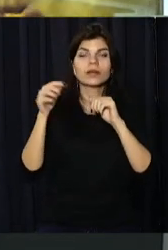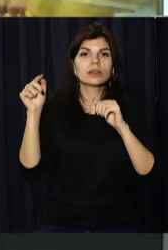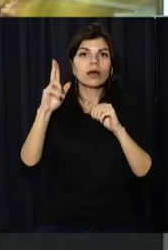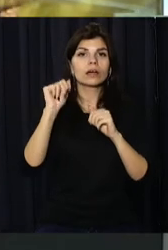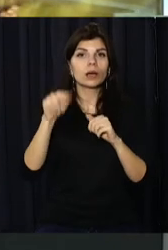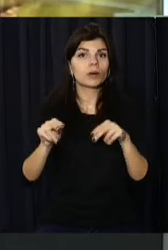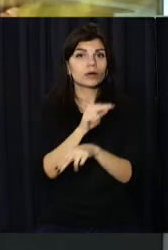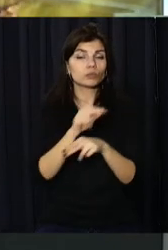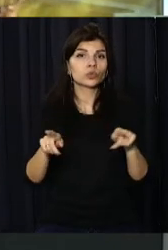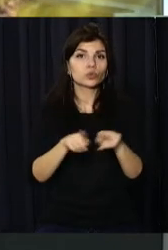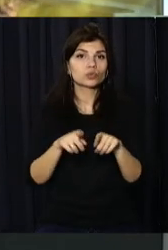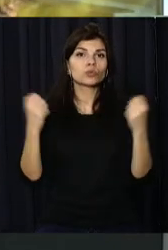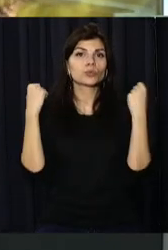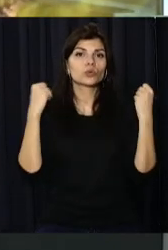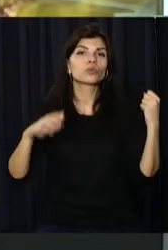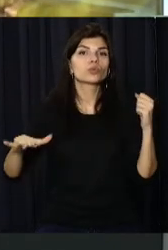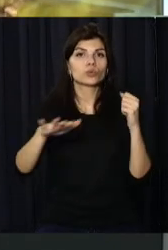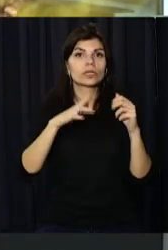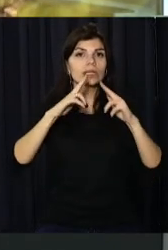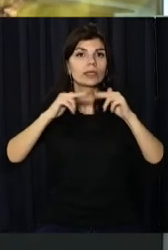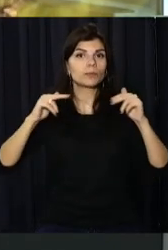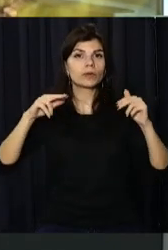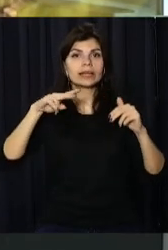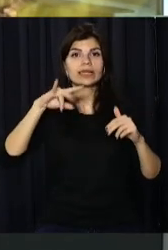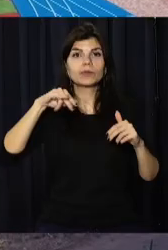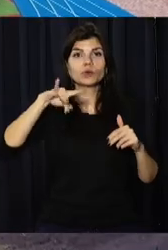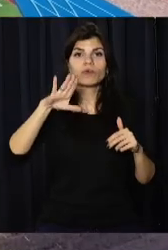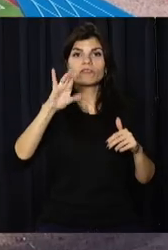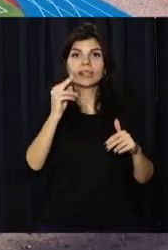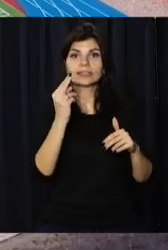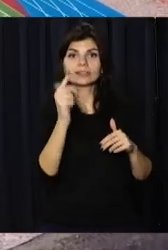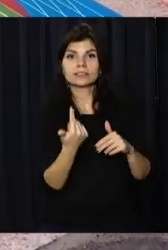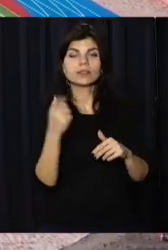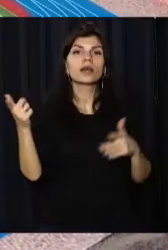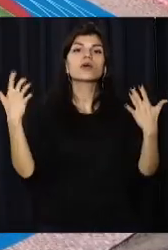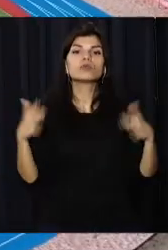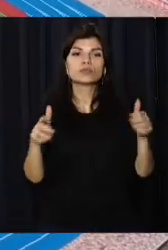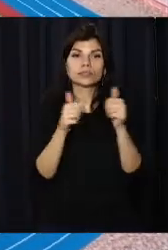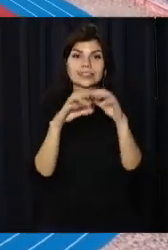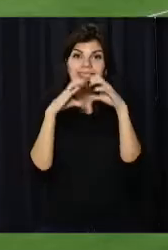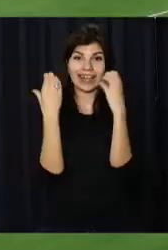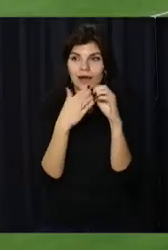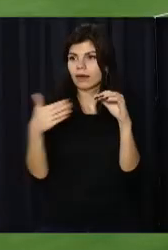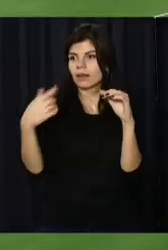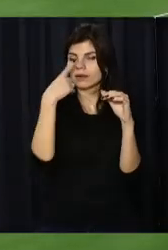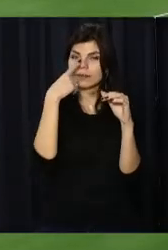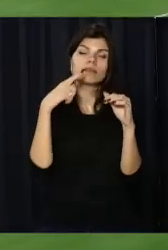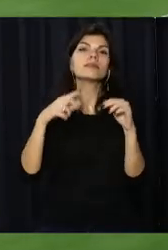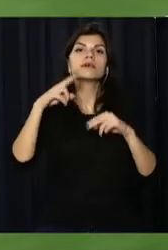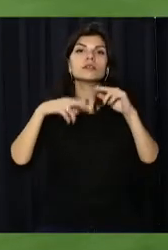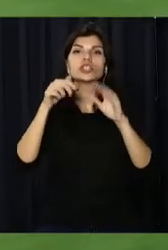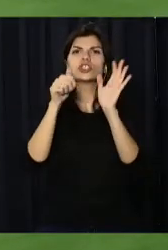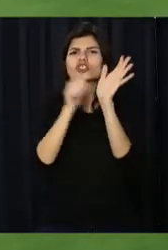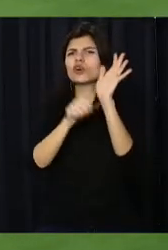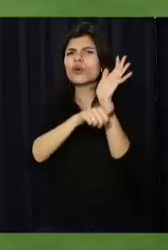капітально ремонтують будівлю спортивного комплексу «Дніпровець», який розташований поруч із вже реконструйованим стадіоном. Будівлю звели у